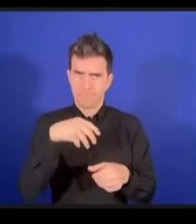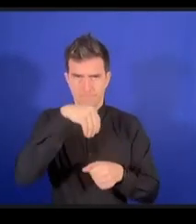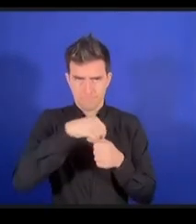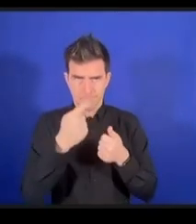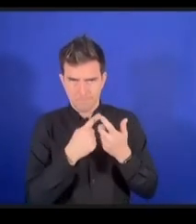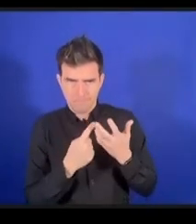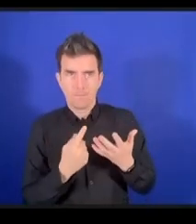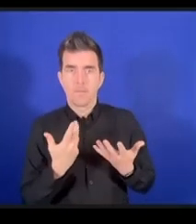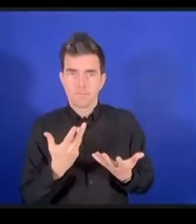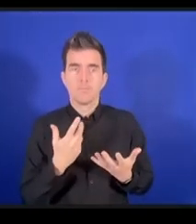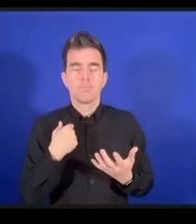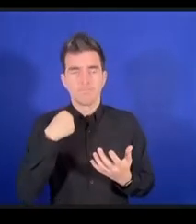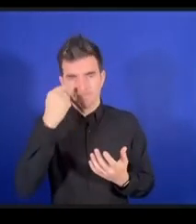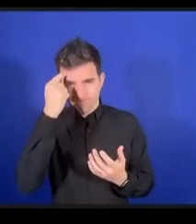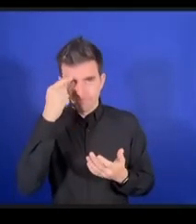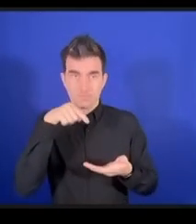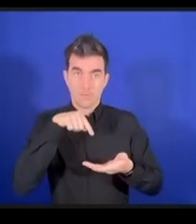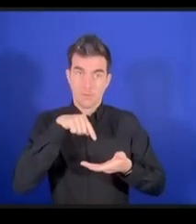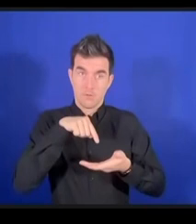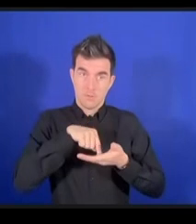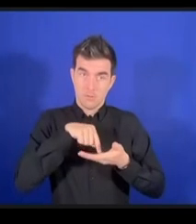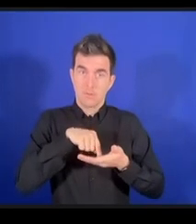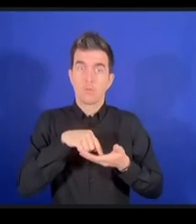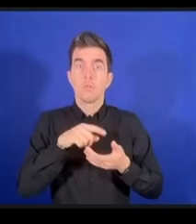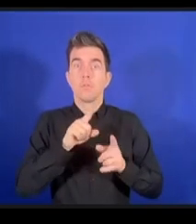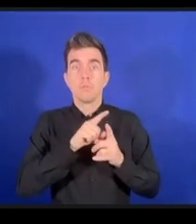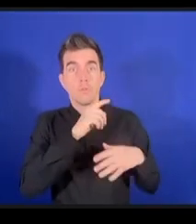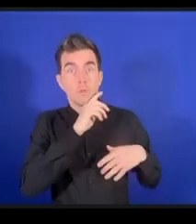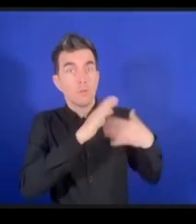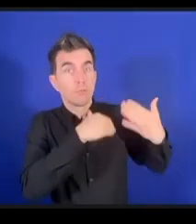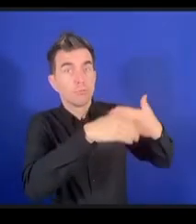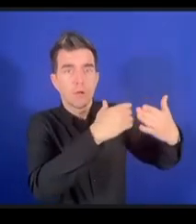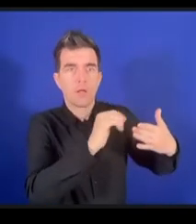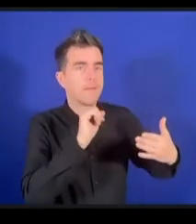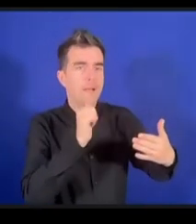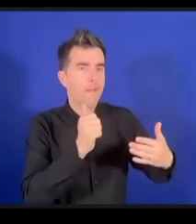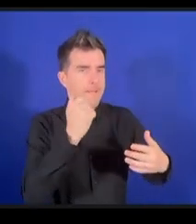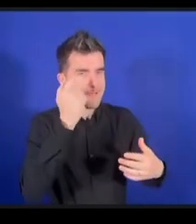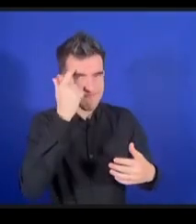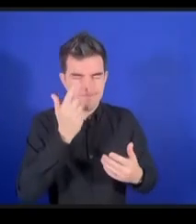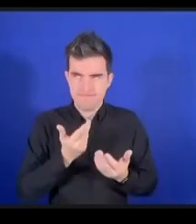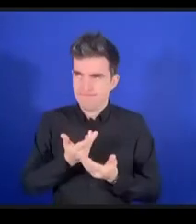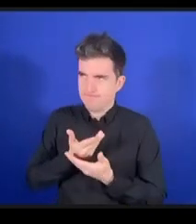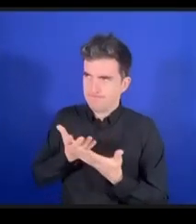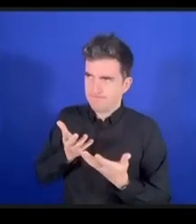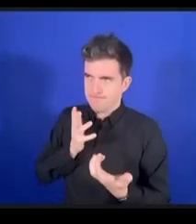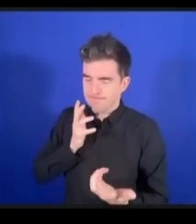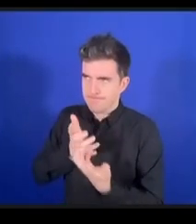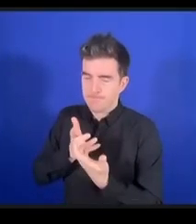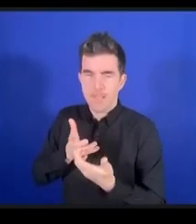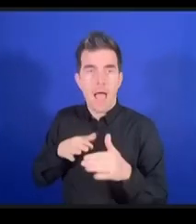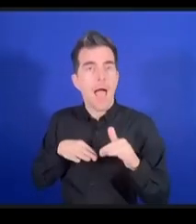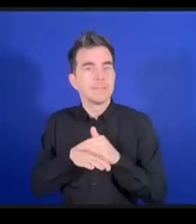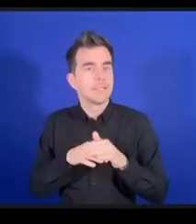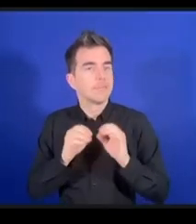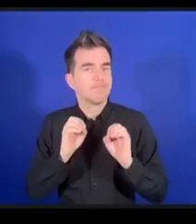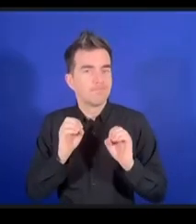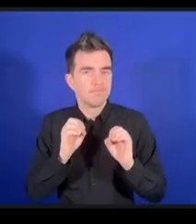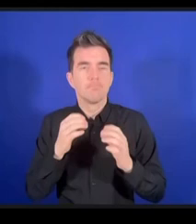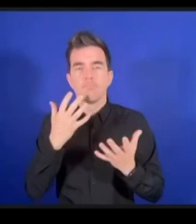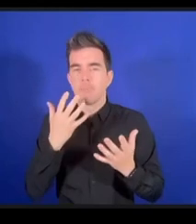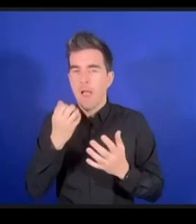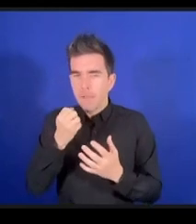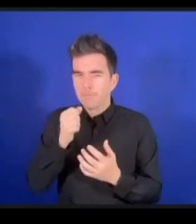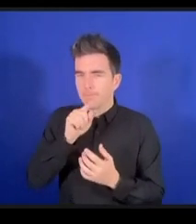n'est pas accessible pour certains types d'utilisateurs qui ont accès à ces appareils